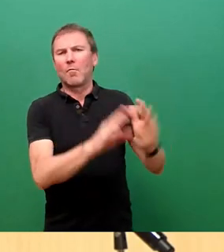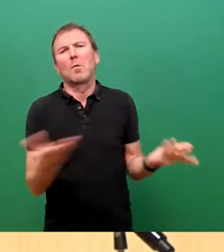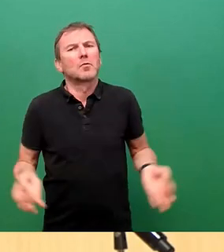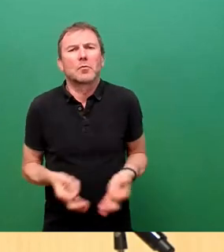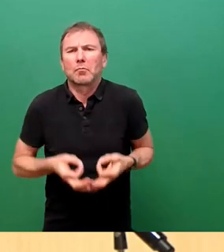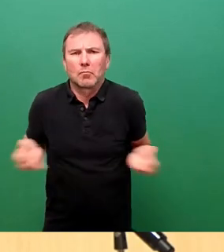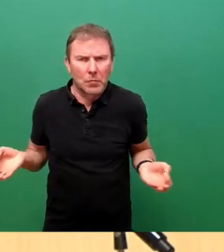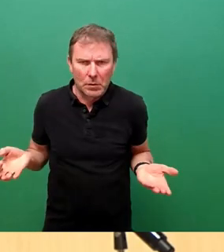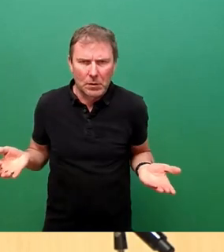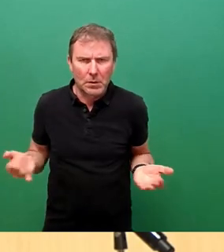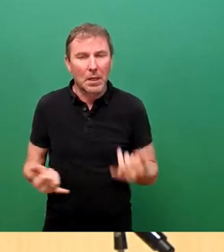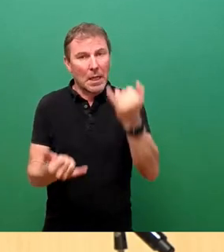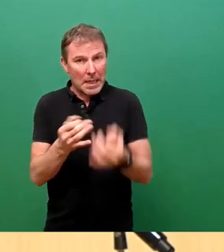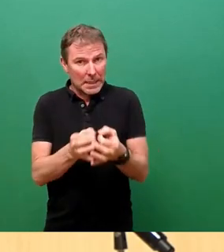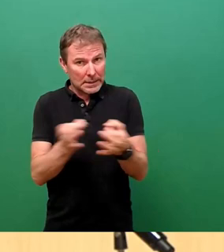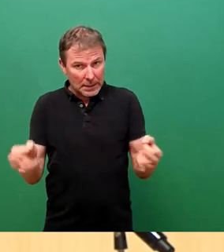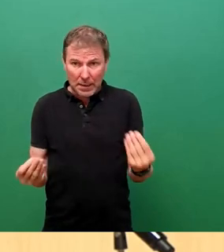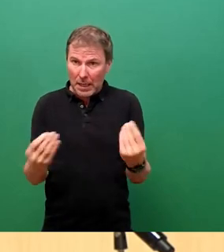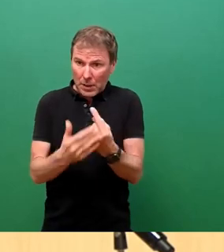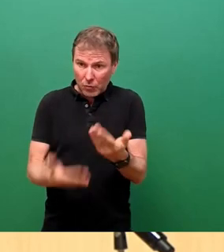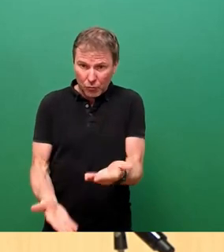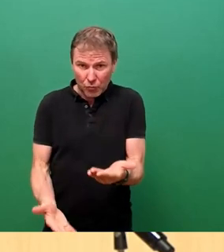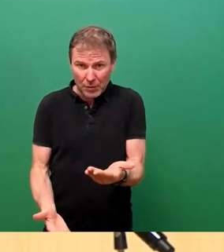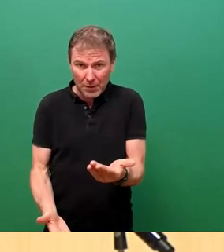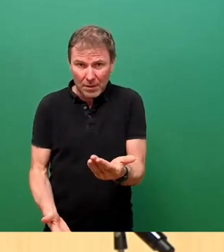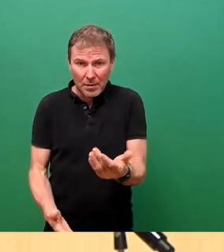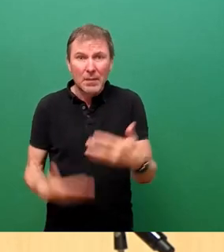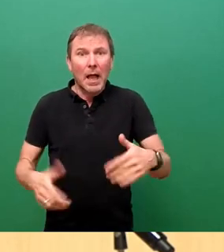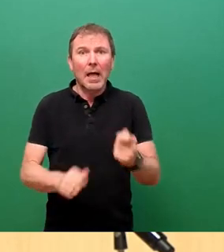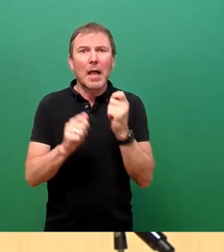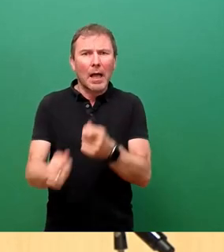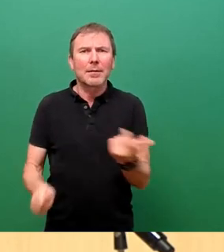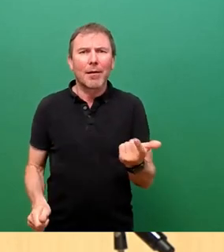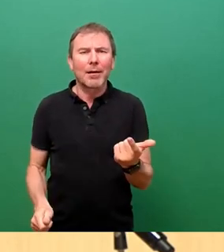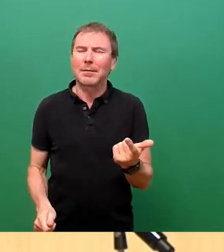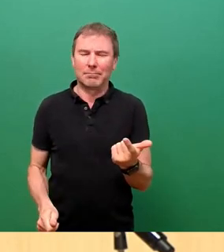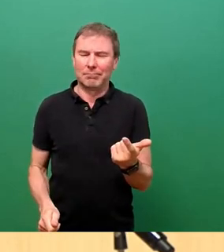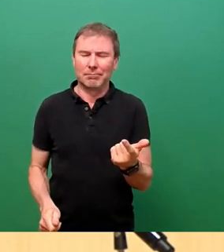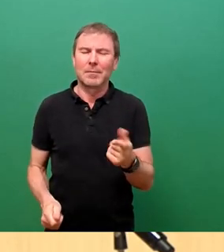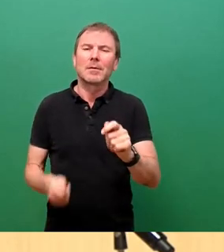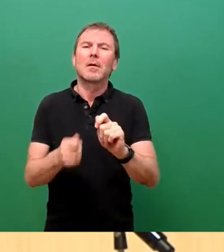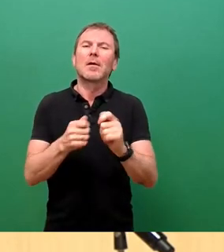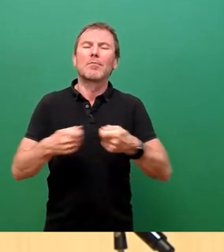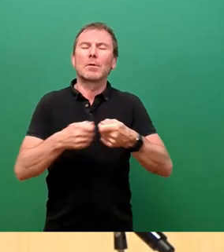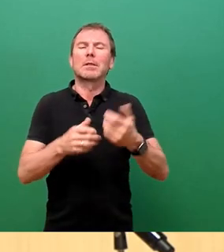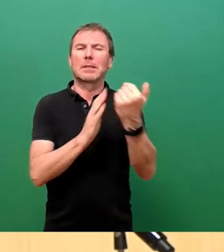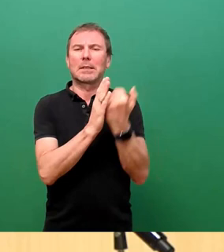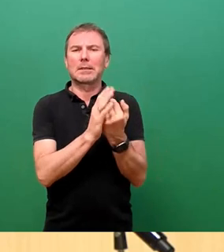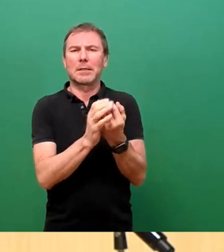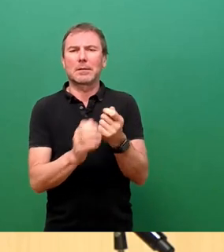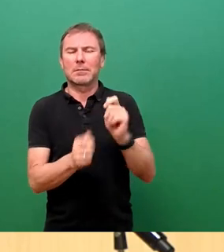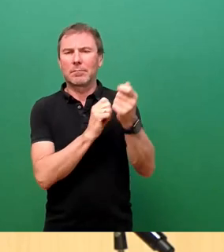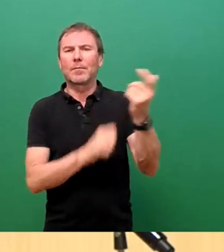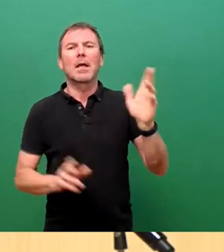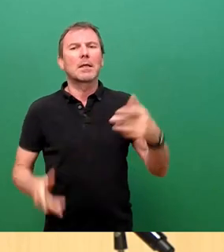Letzter Satz, die Intention der Akte 1 Stunde und des zugehörigen Eilantrages zielt ein Stück weit auf die Umsetzung eines Bundesgesetzes ab. Hier fehlt es dem Dresdner